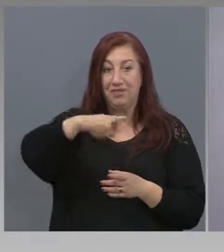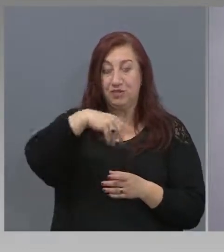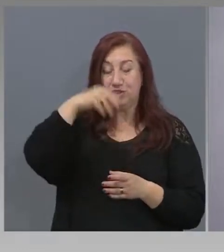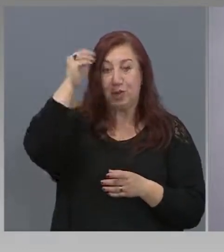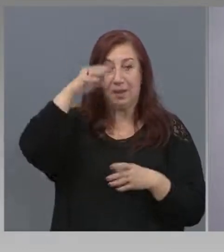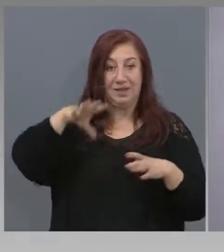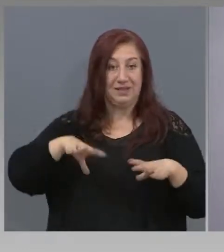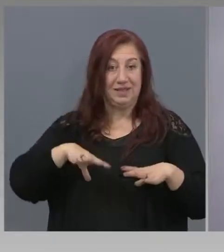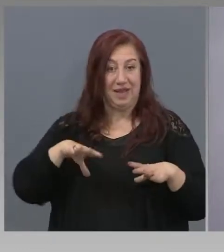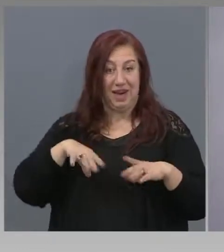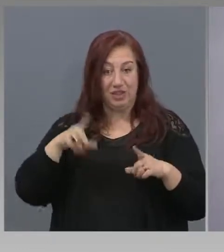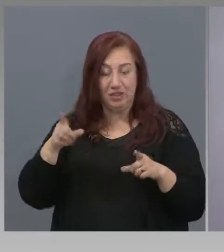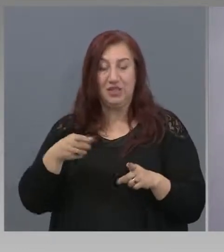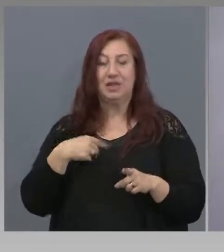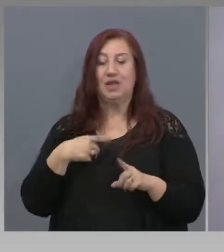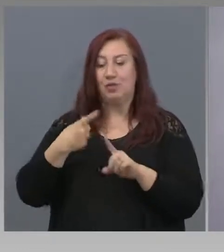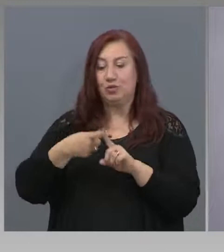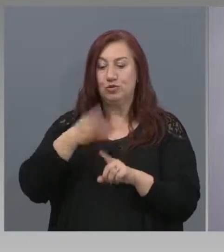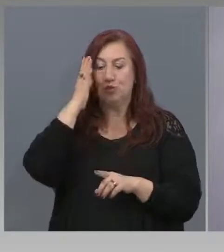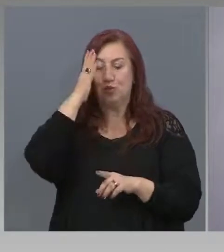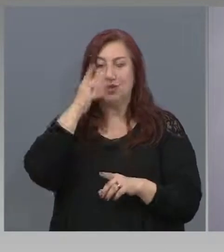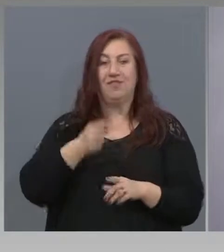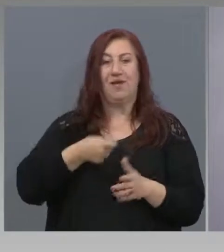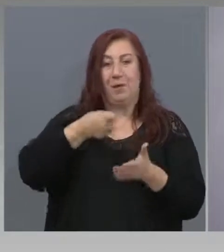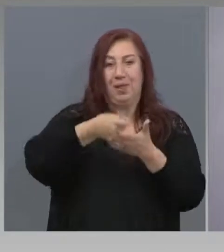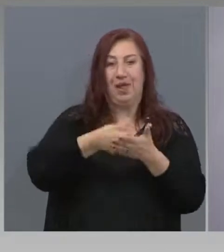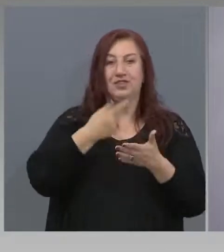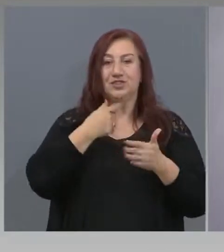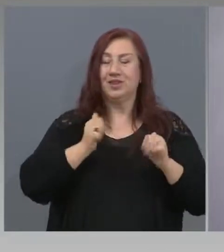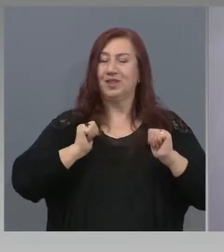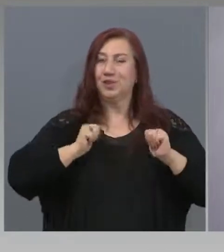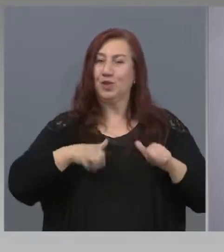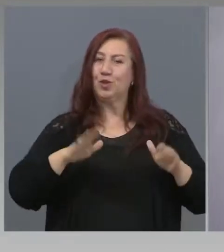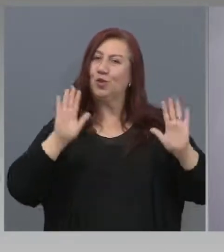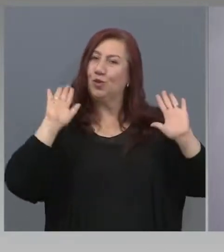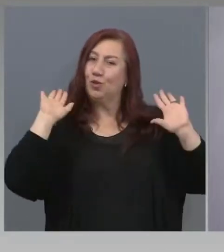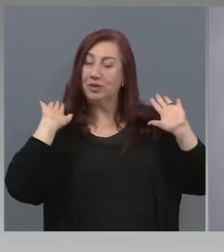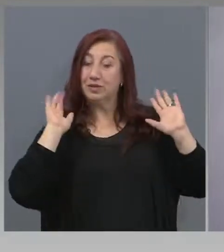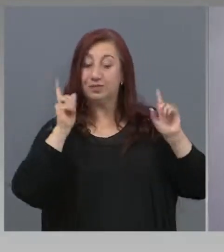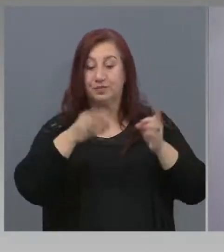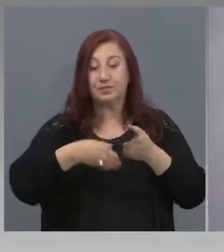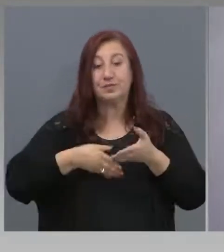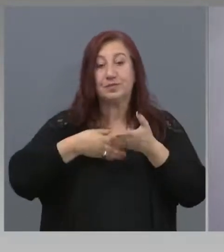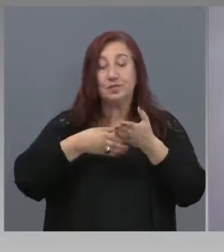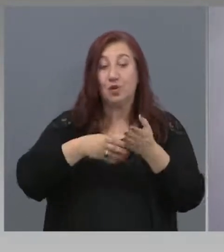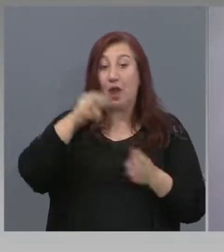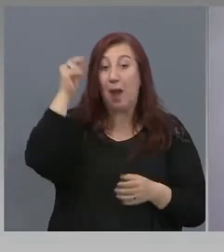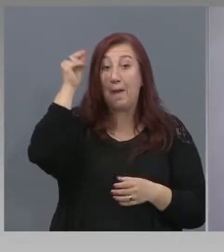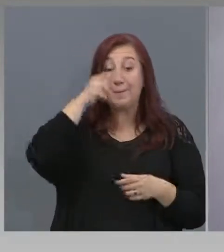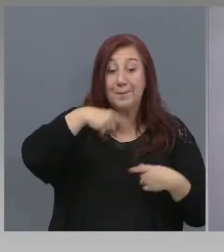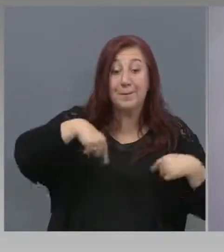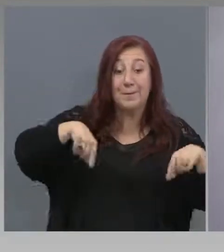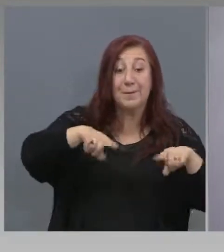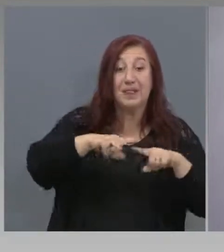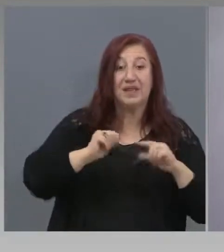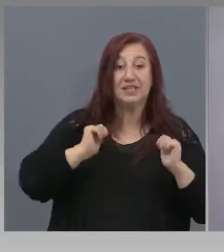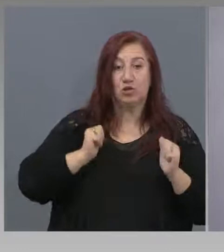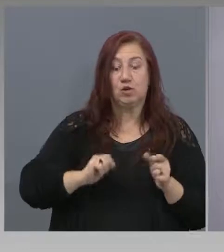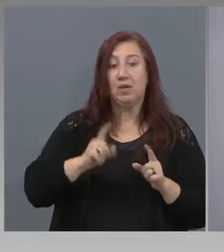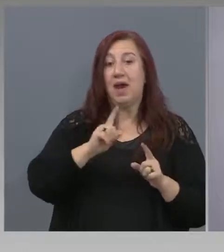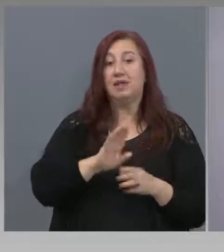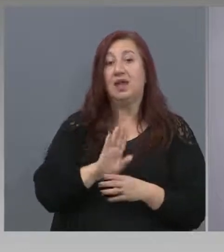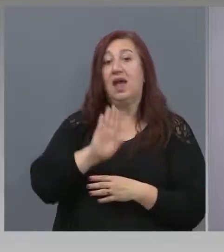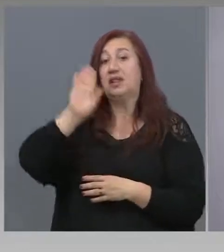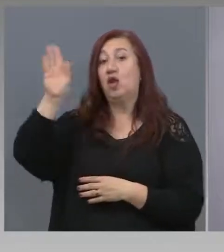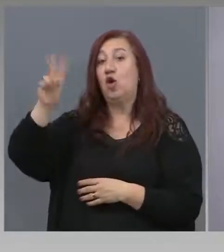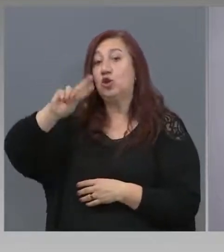ползвайки туристически услуги, да подпомогнат българския туризъм, а не да изтекат навънка. Най-малко са